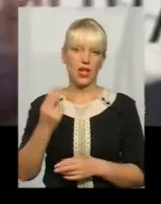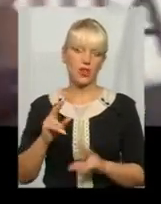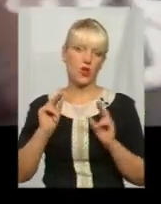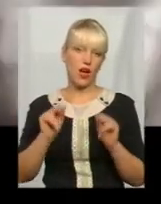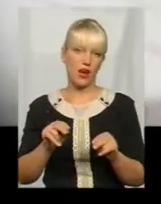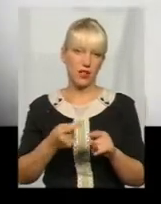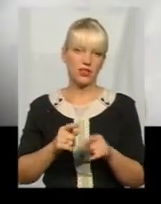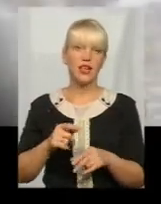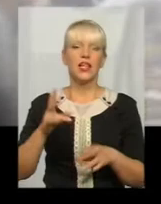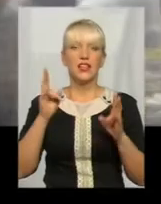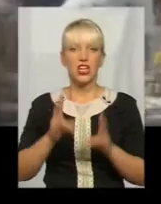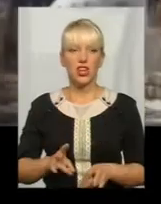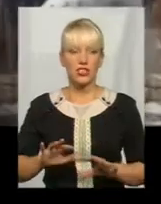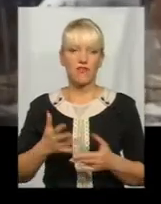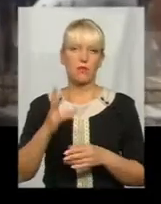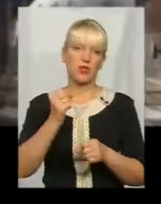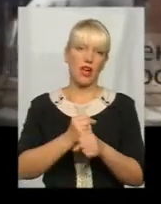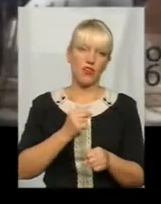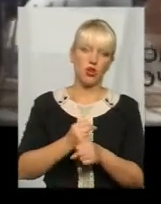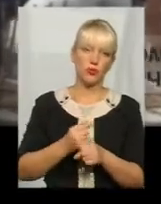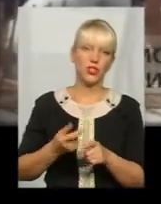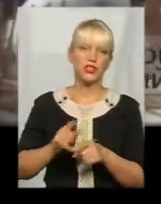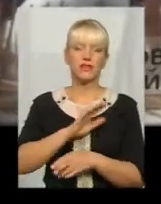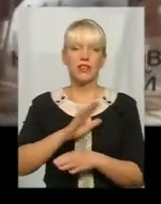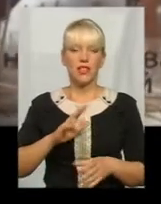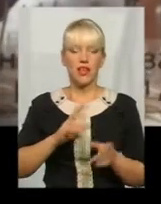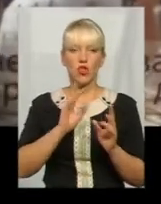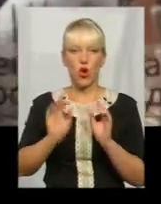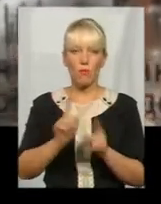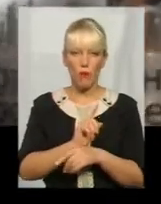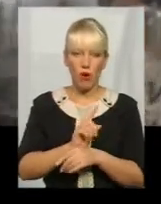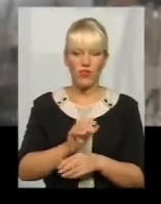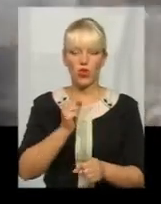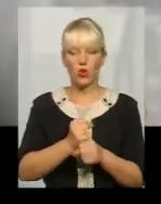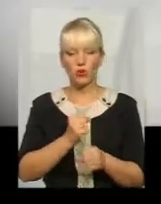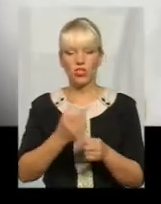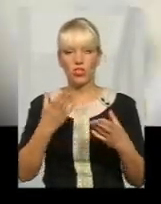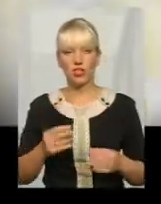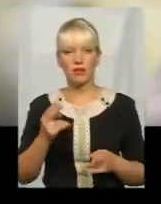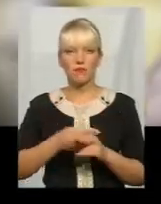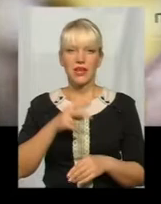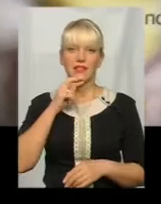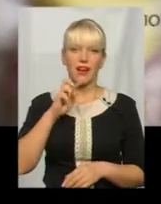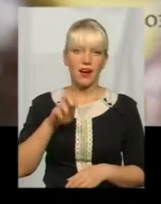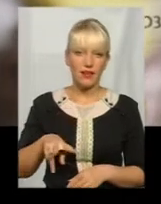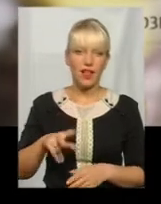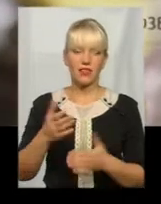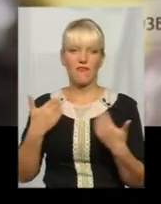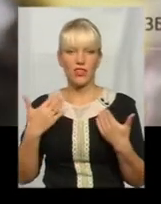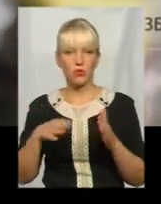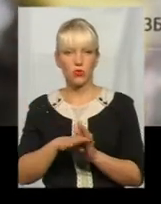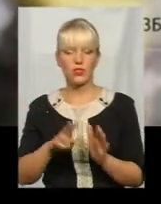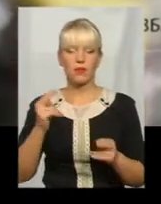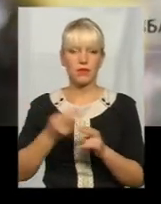гарантії. Нешчасний випадок на виробництві. Ненормований робочий день без лікарняних та відпустки. Відсутність записів у трудовій